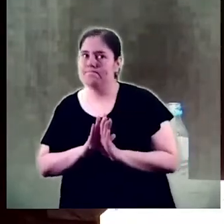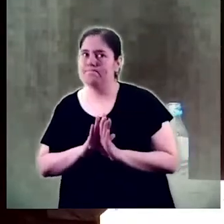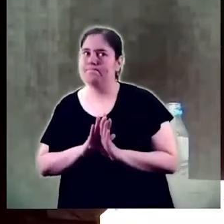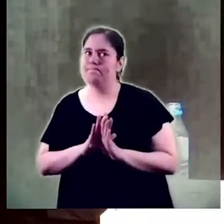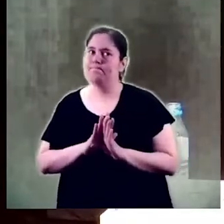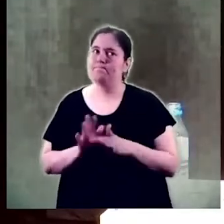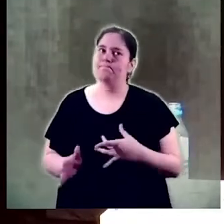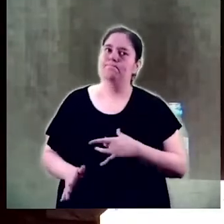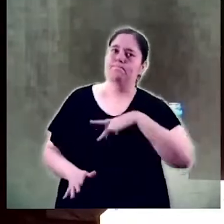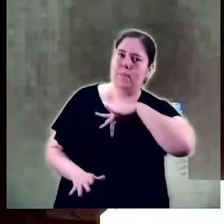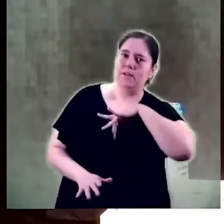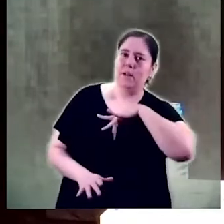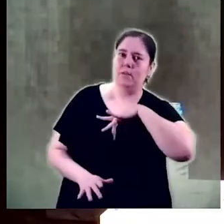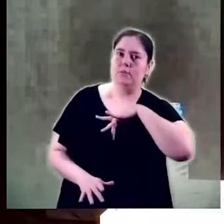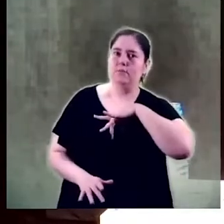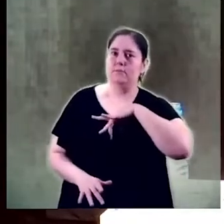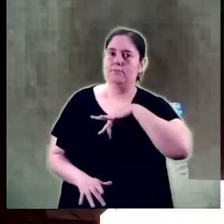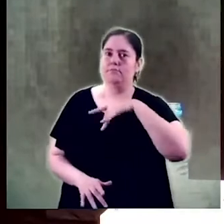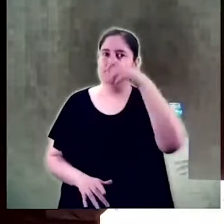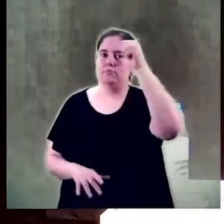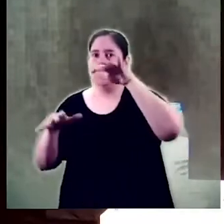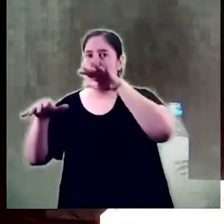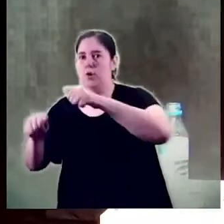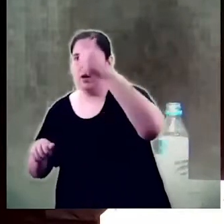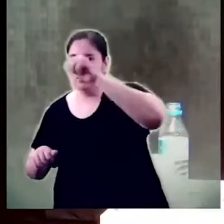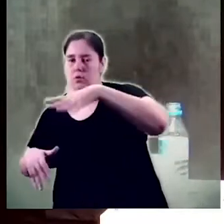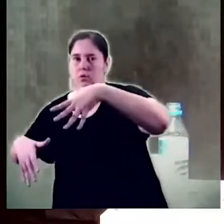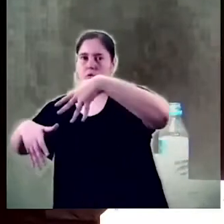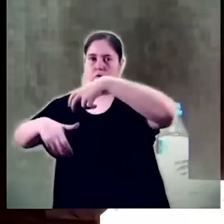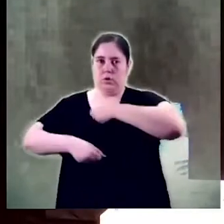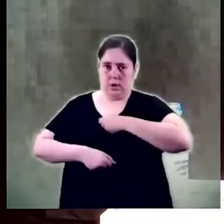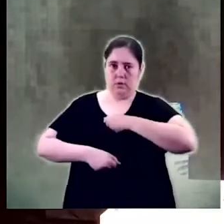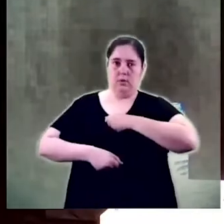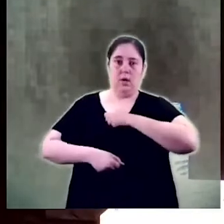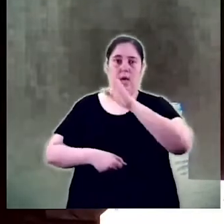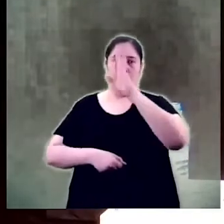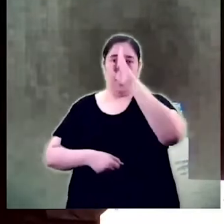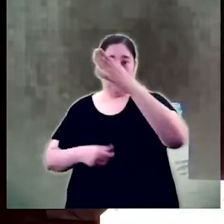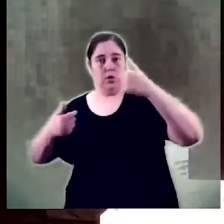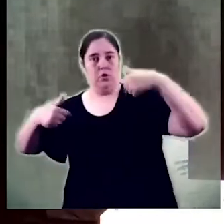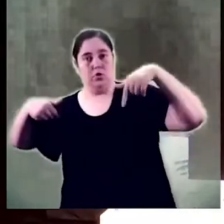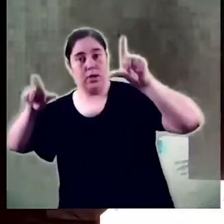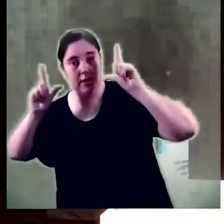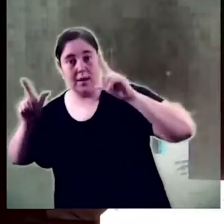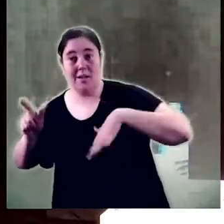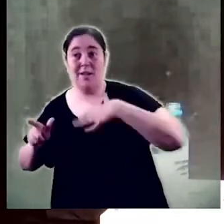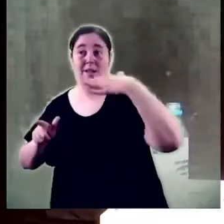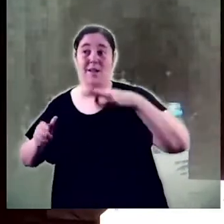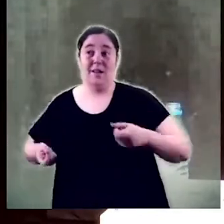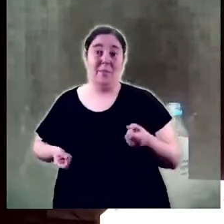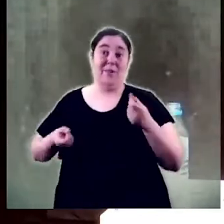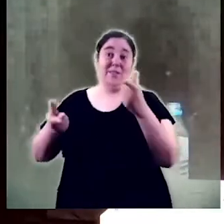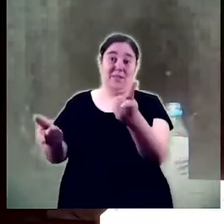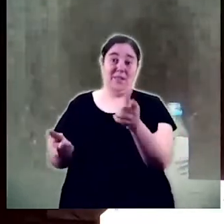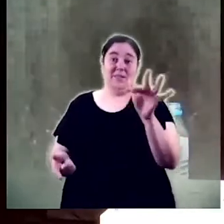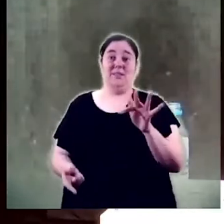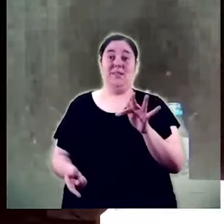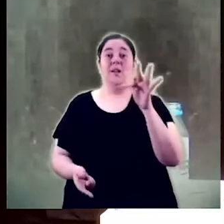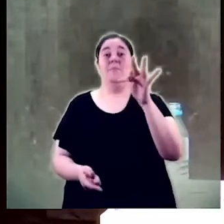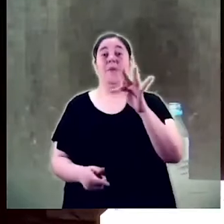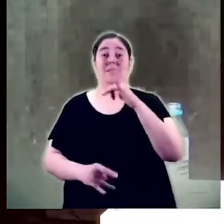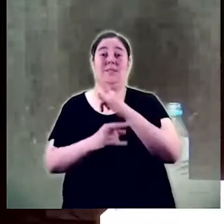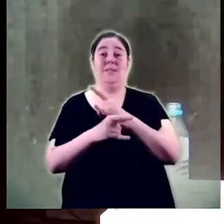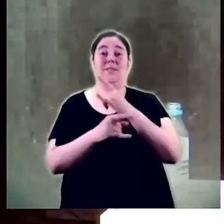colonial i alhora colonitzada massa binària atorocentrada capacitista i carnívora que falten opcions